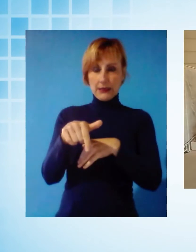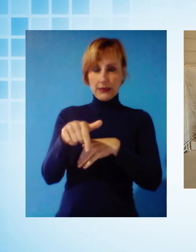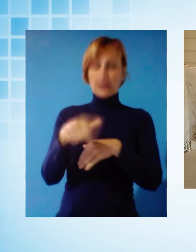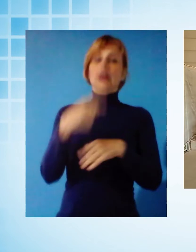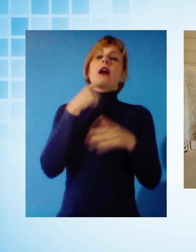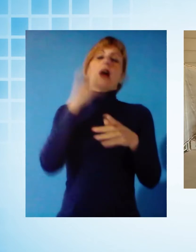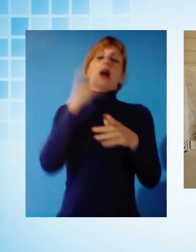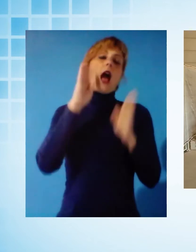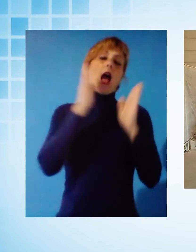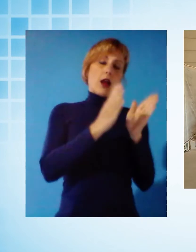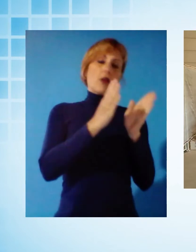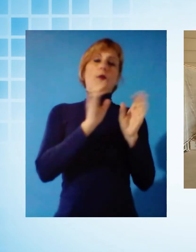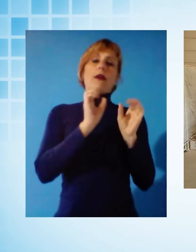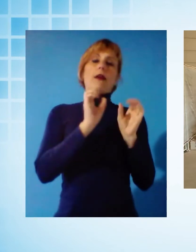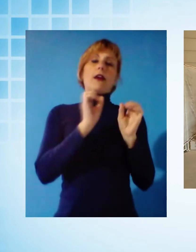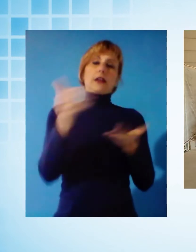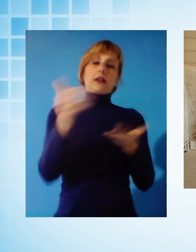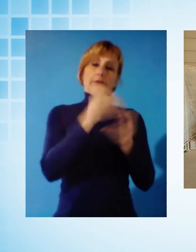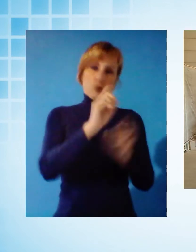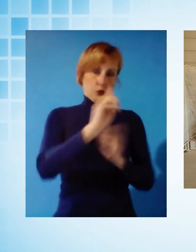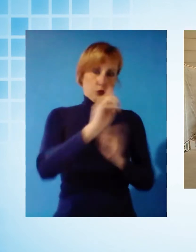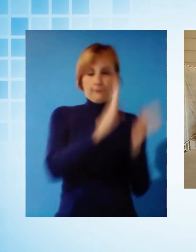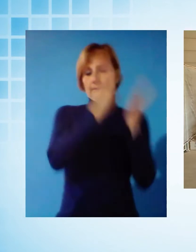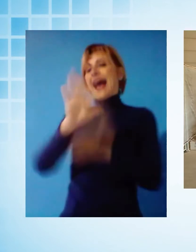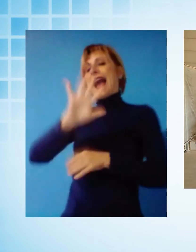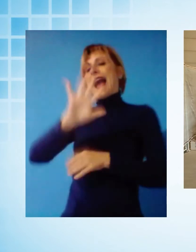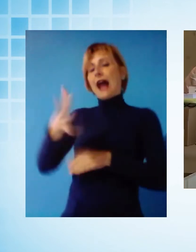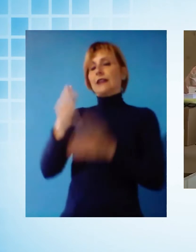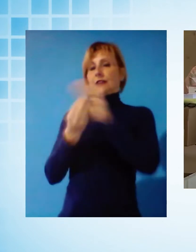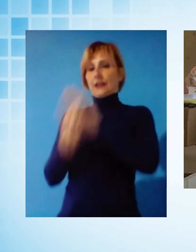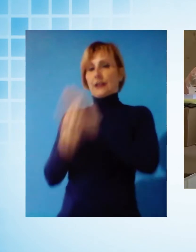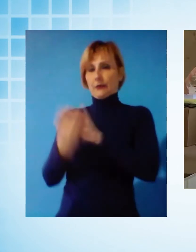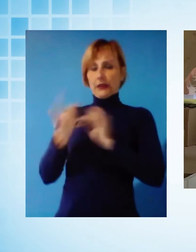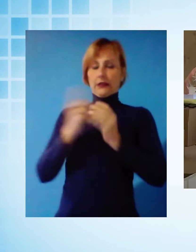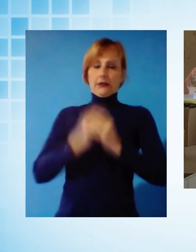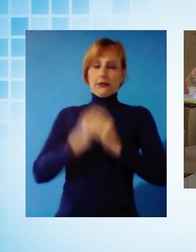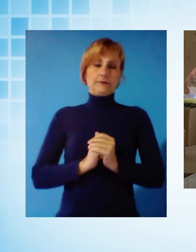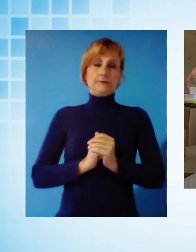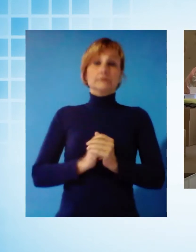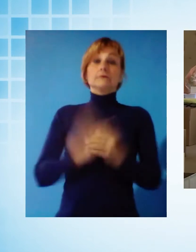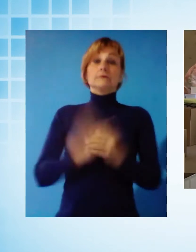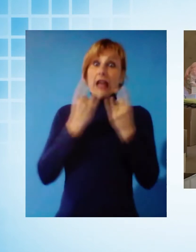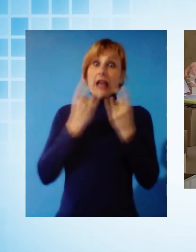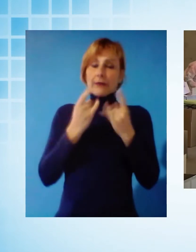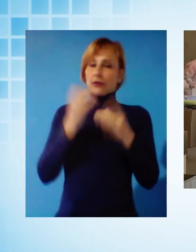Un lavoro che viene eseguito in questo modo per motivi di emergenza, ma che sicuramente non potrà essere mantenuto con queste modalità